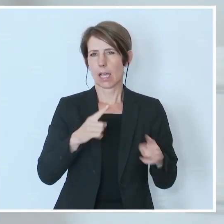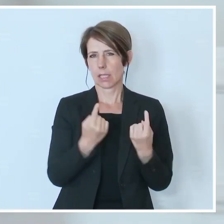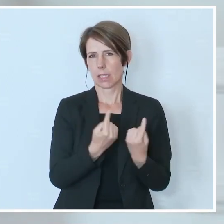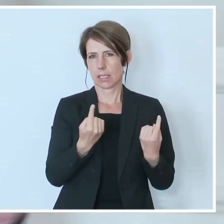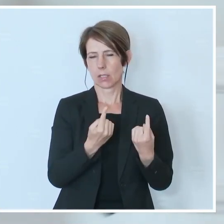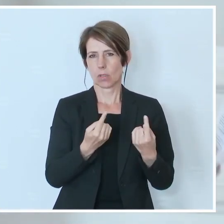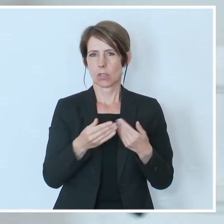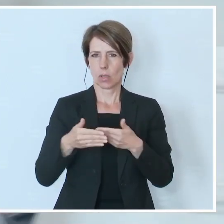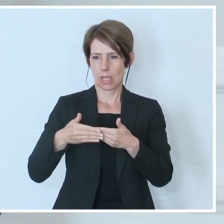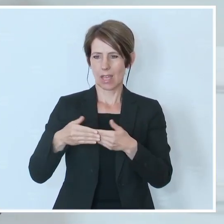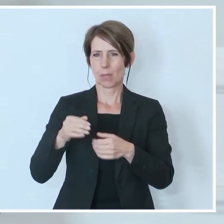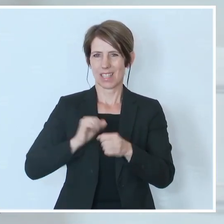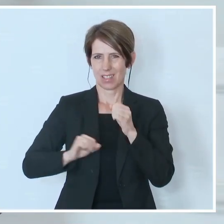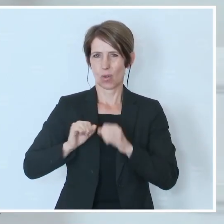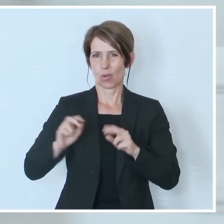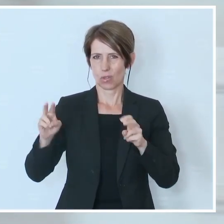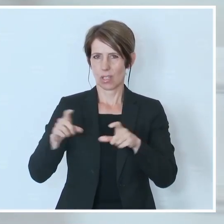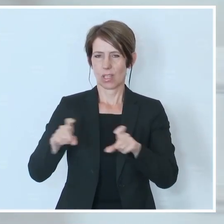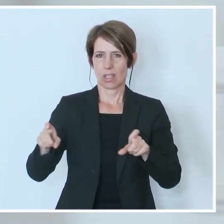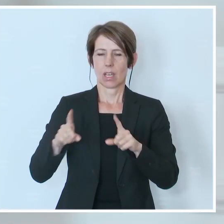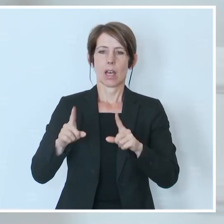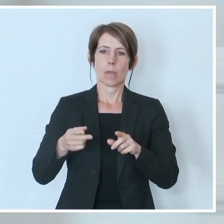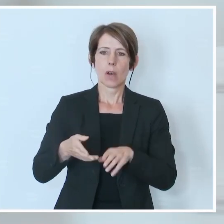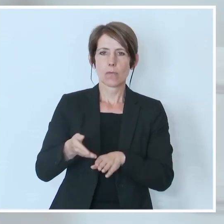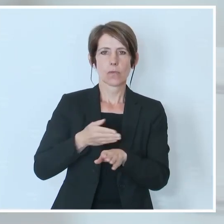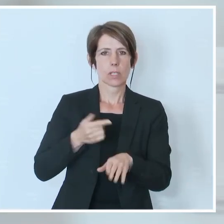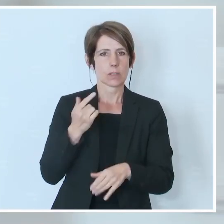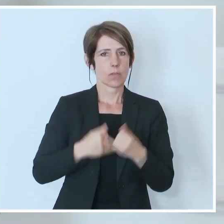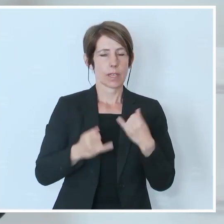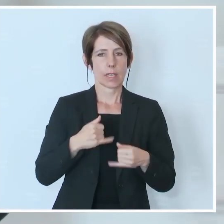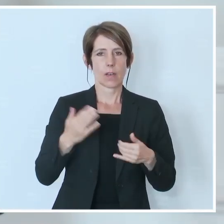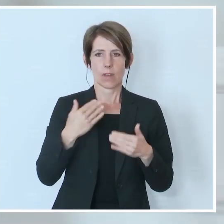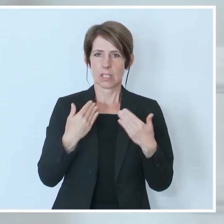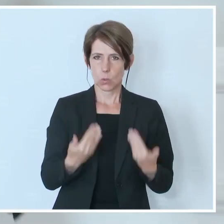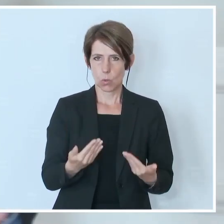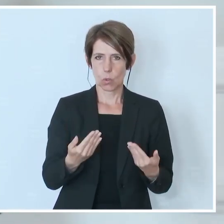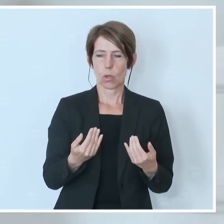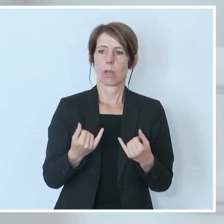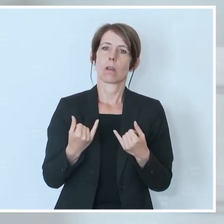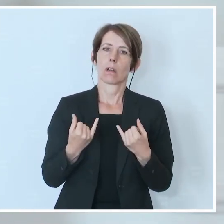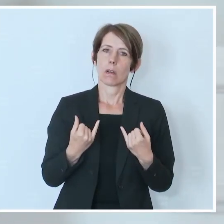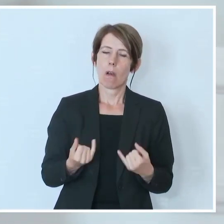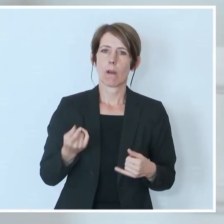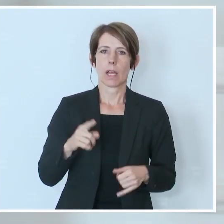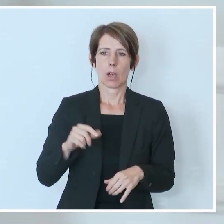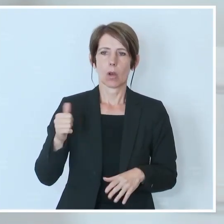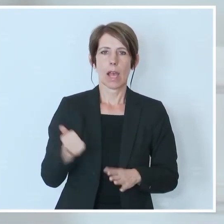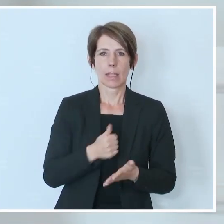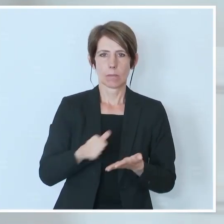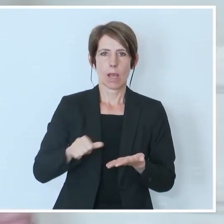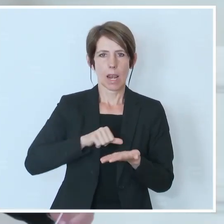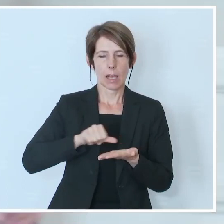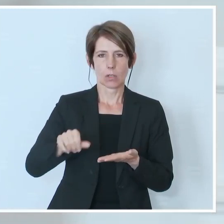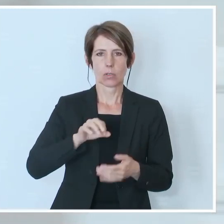Nachbarinot, vor zwei Jahren haben wir das schon gemacht, zum ersten Mal, auch heuer wieder, werden wir eine Einzelausschüttung für österreichische